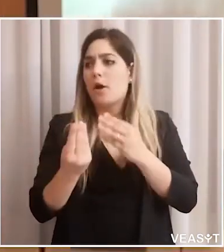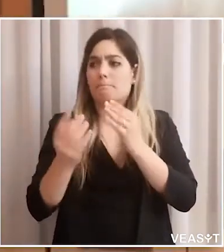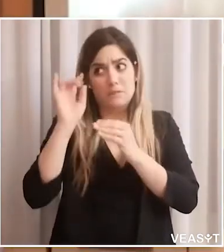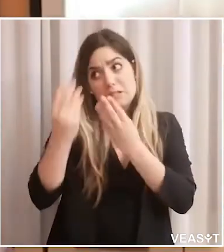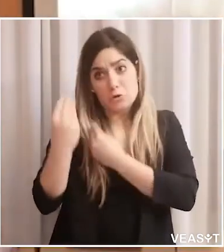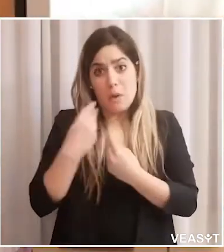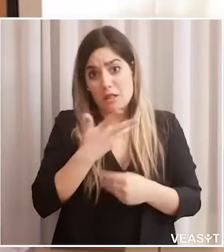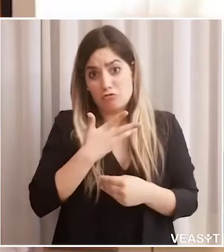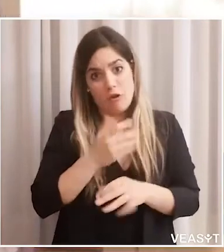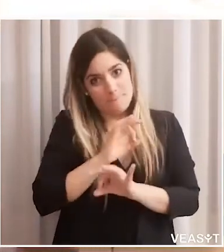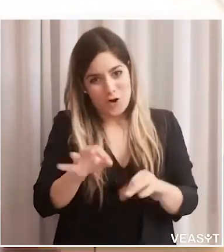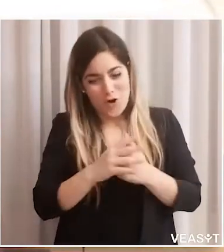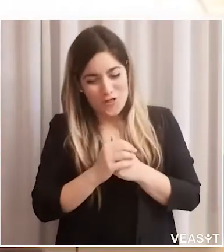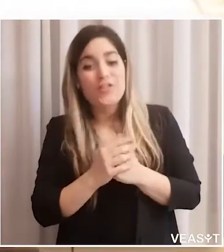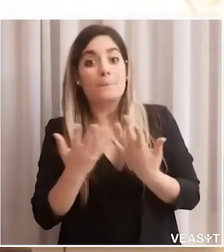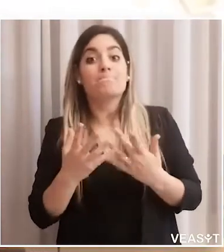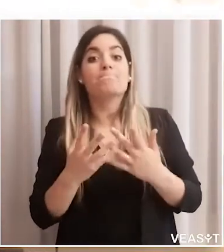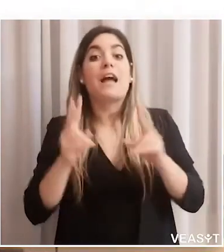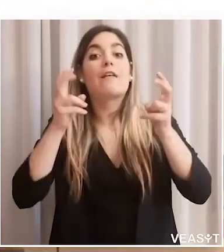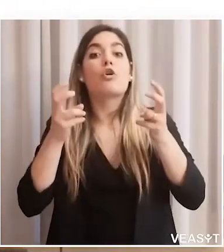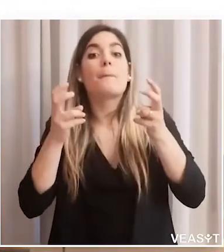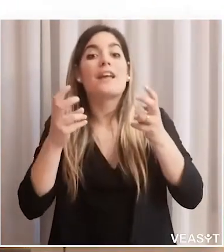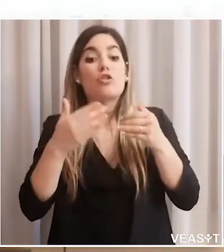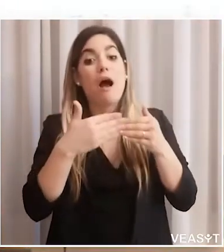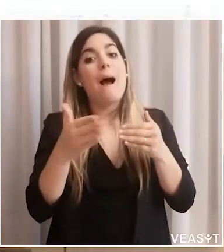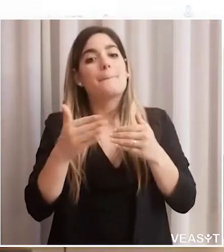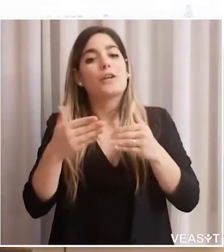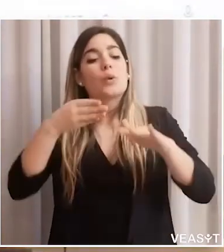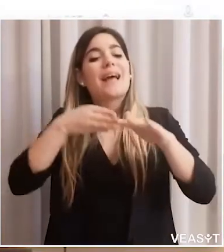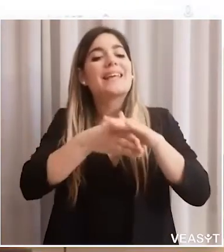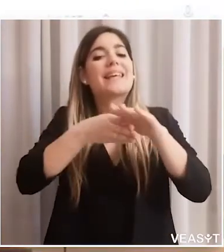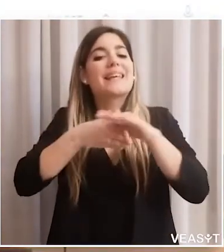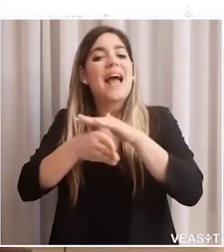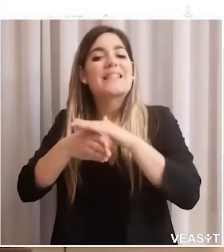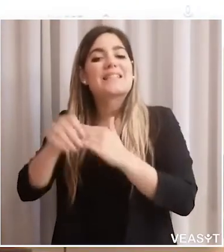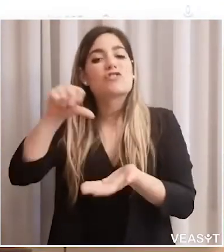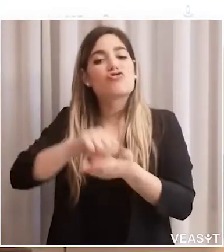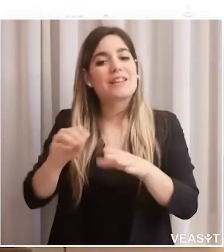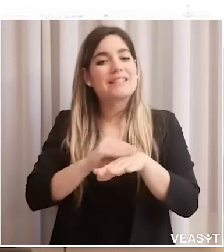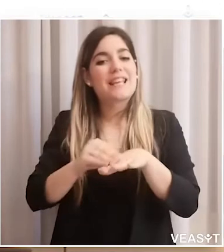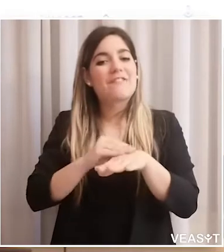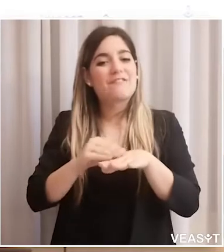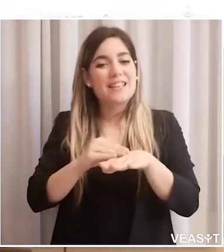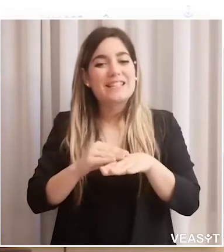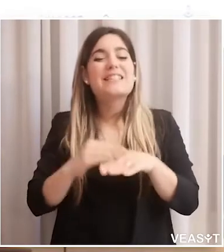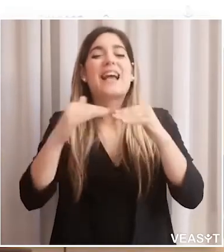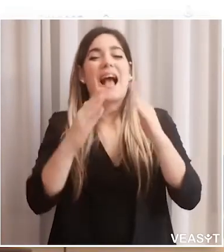Grazie dottor Fraccaroli. Affronto l'ultimo argomento, dopo passiamo a eventuali domande.